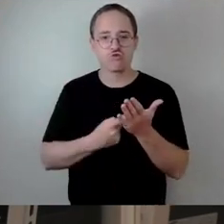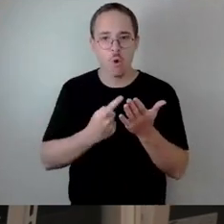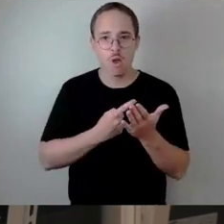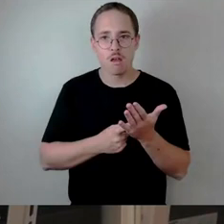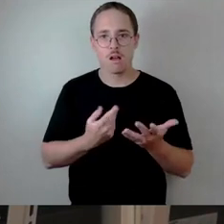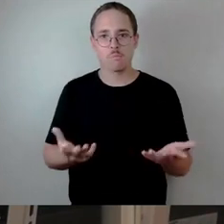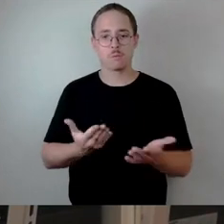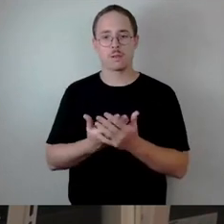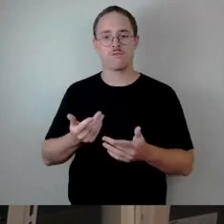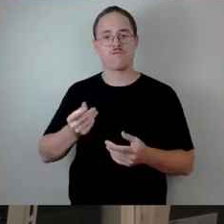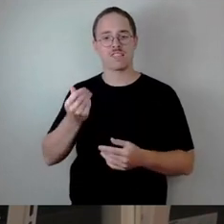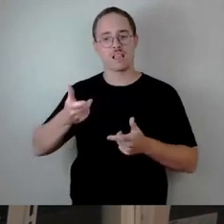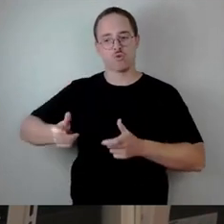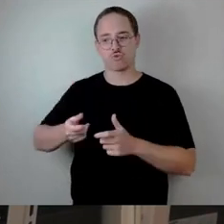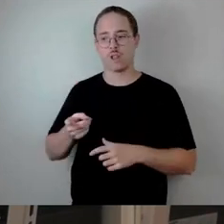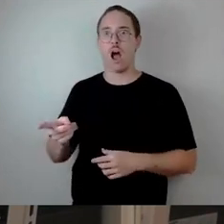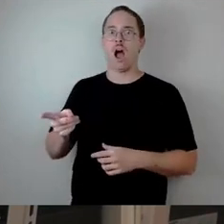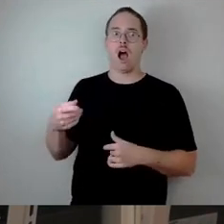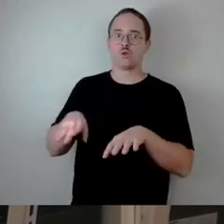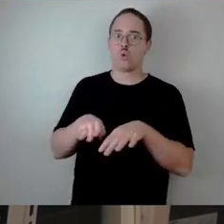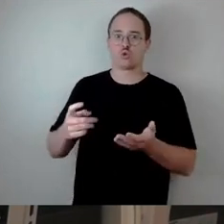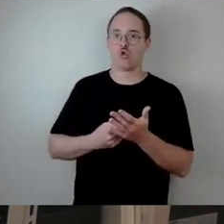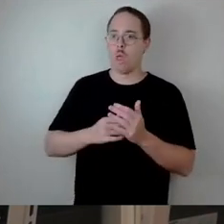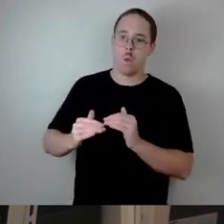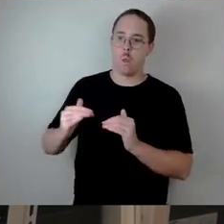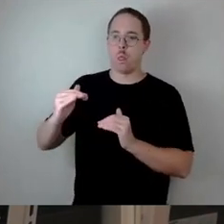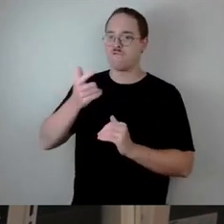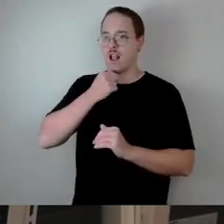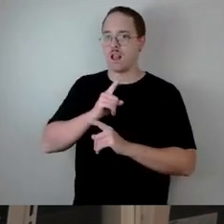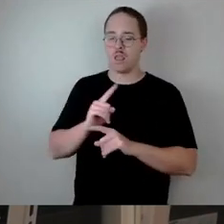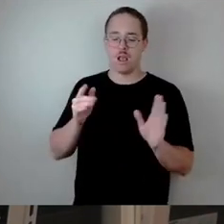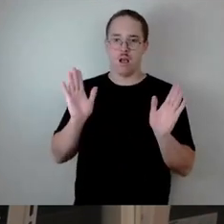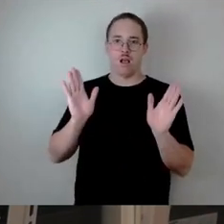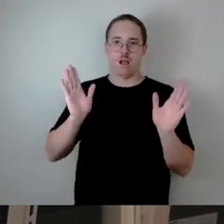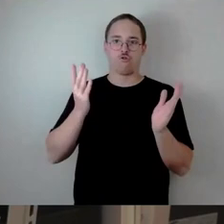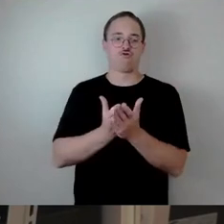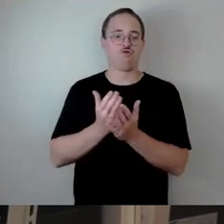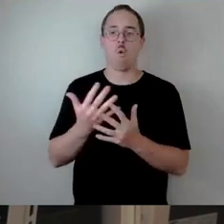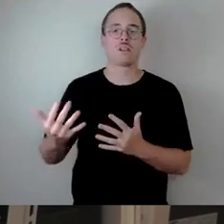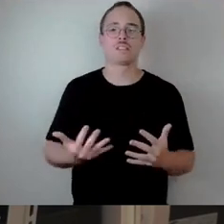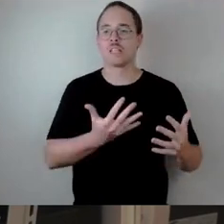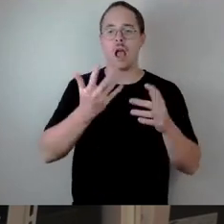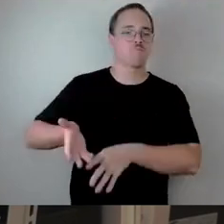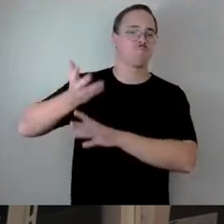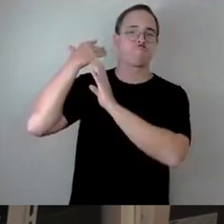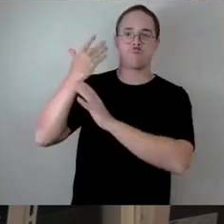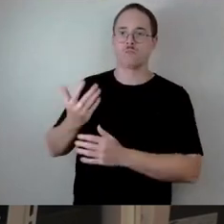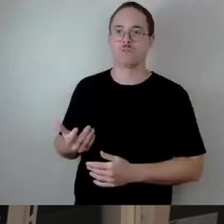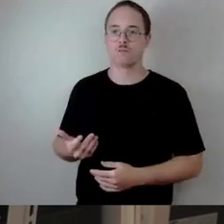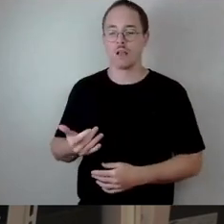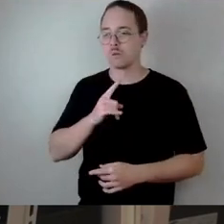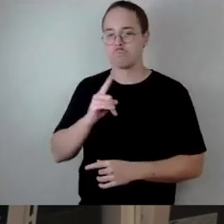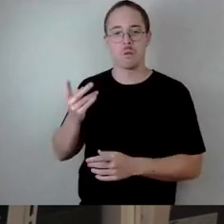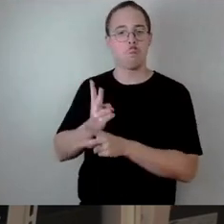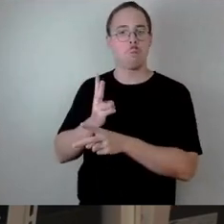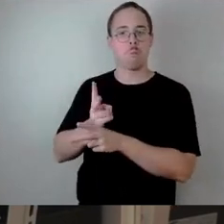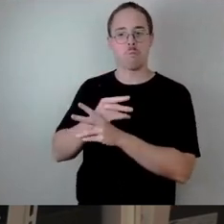keinen Fall die Grundsteuer erhöhen. Die ist zwar seit Jahrzehnten in die erhöht worden in dieser Stadt. Ich las in ganz geheimen Papieren, dass da die